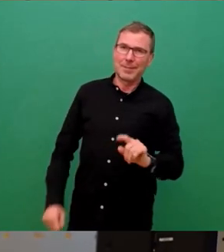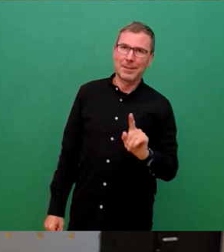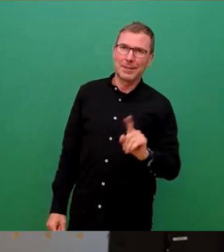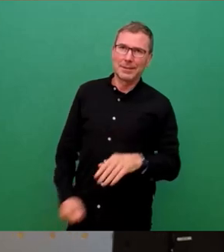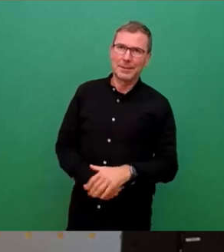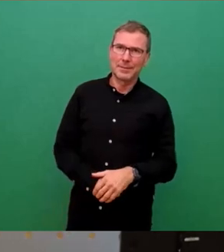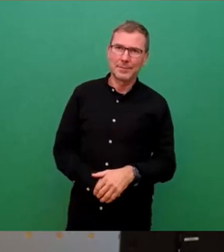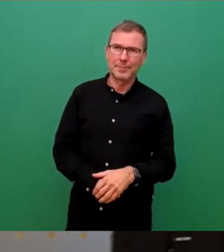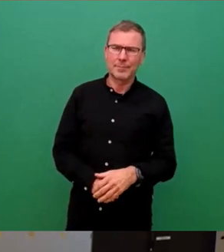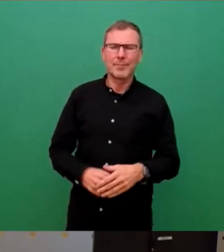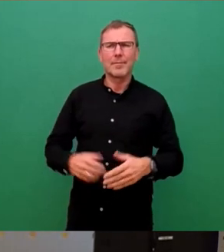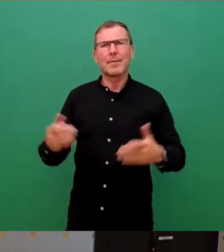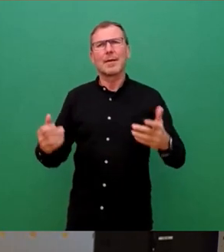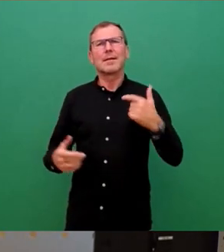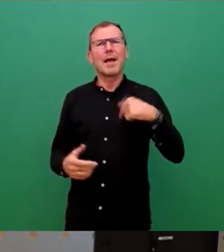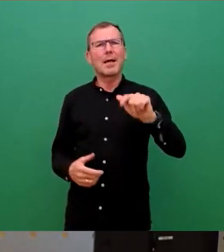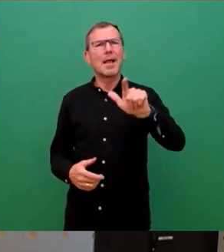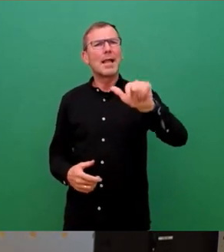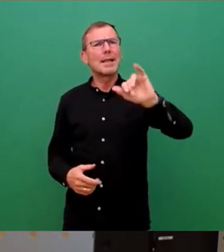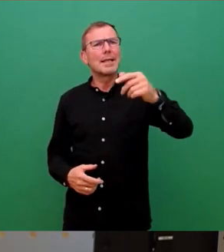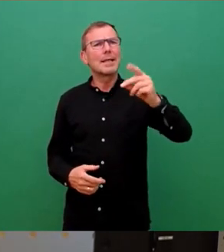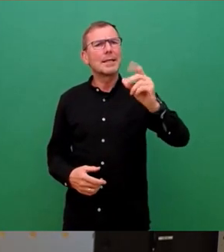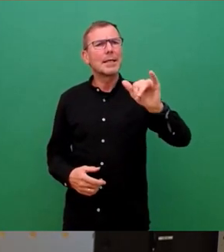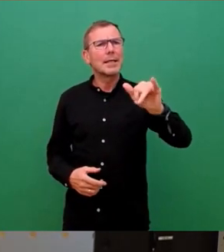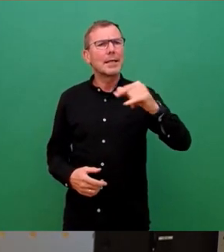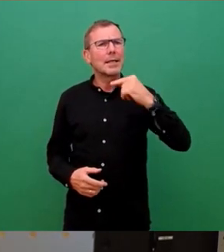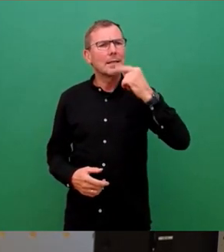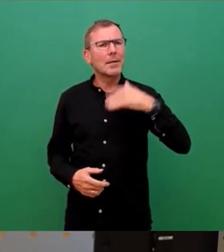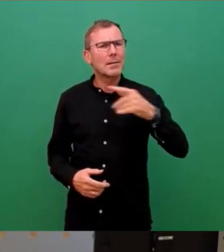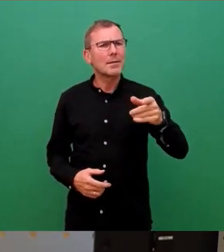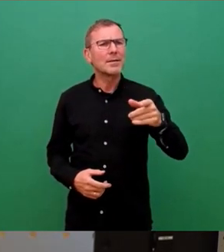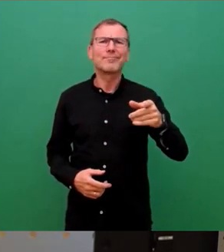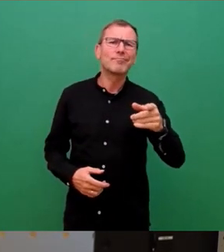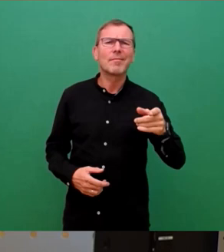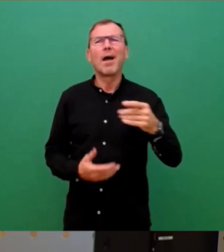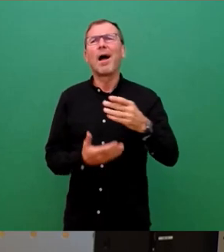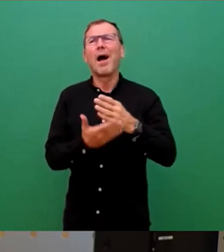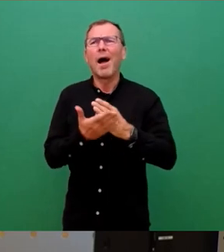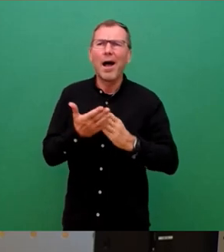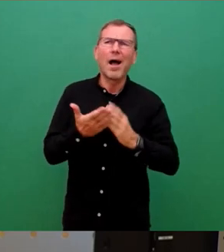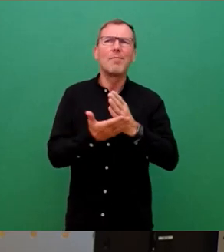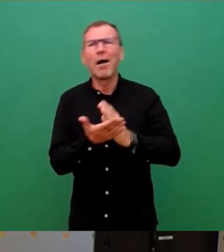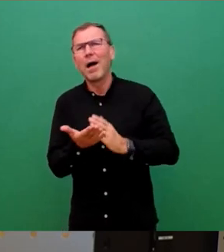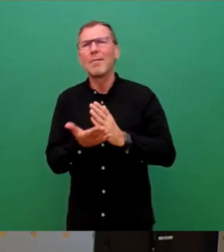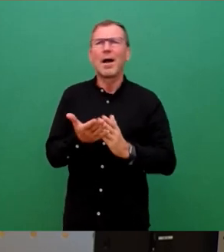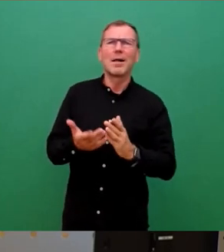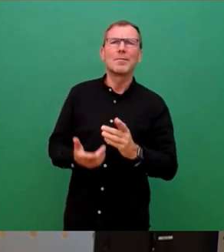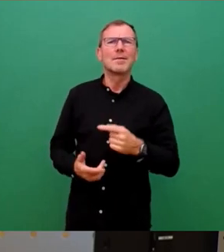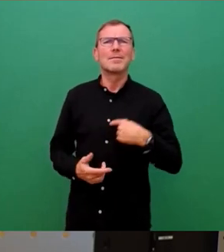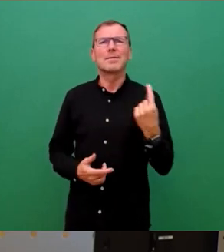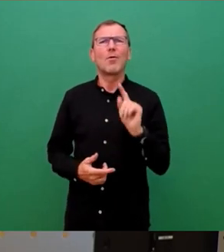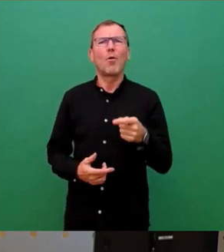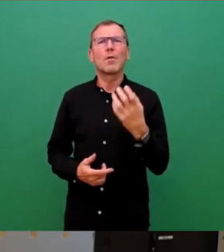Ja, auch das, was der Kollege Lichty gesagt hat, war jetzt ziemlich Halbseiten. Also es sind hier 150 Haushalte,